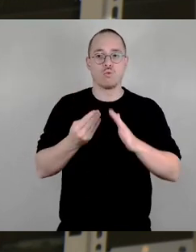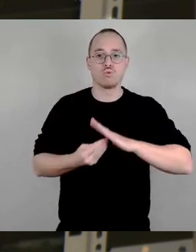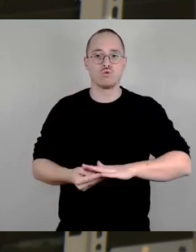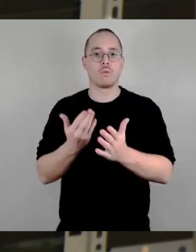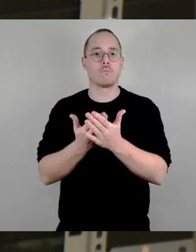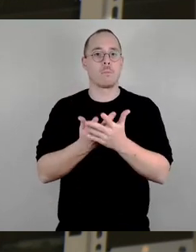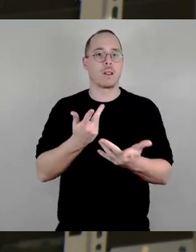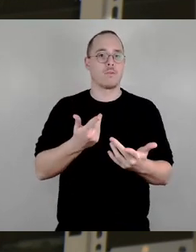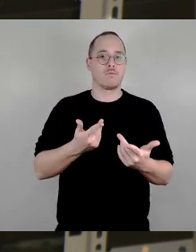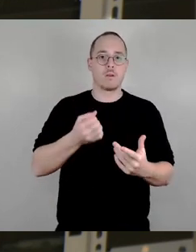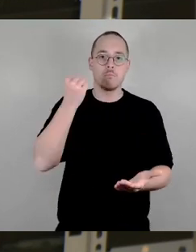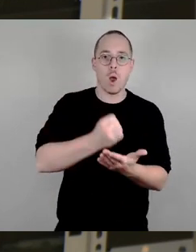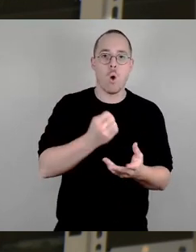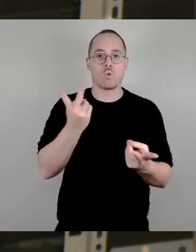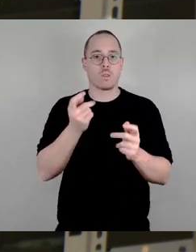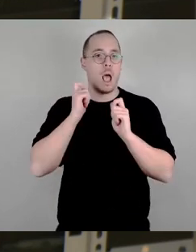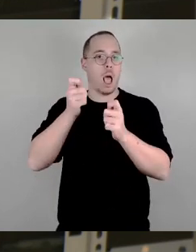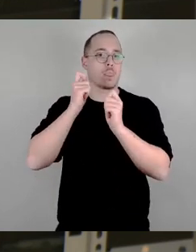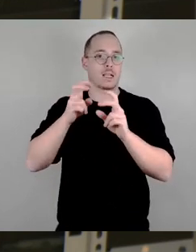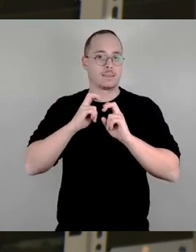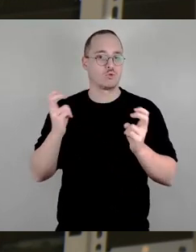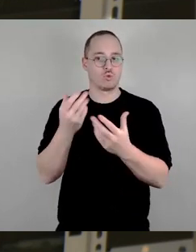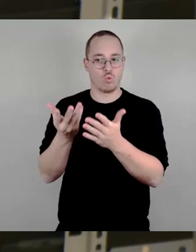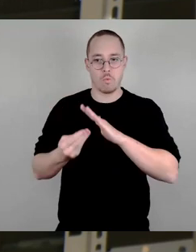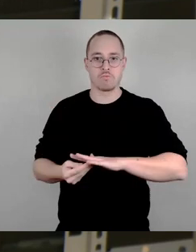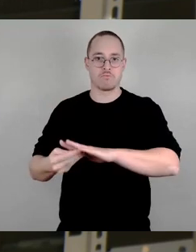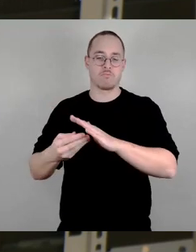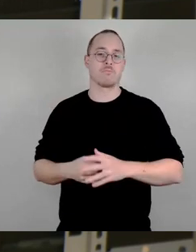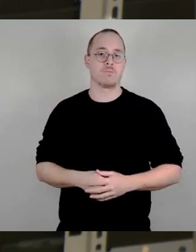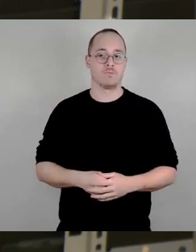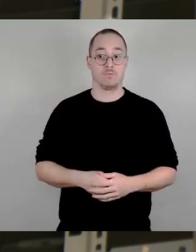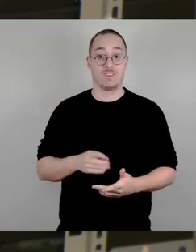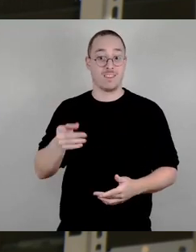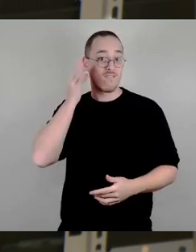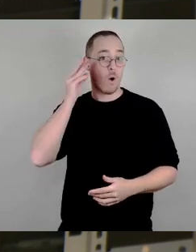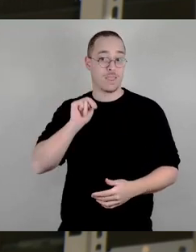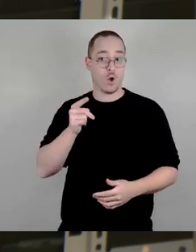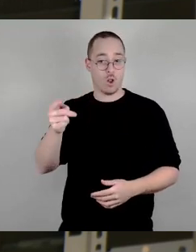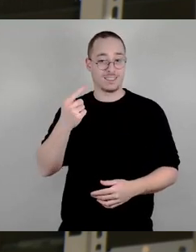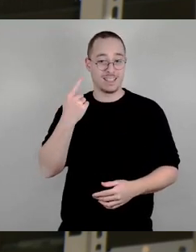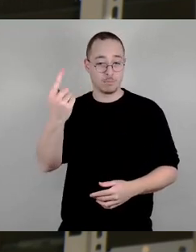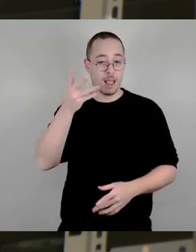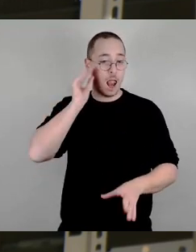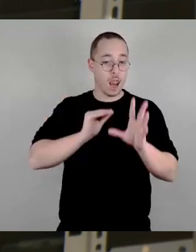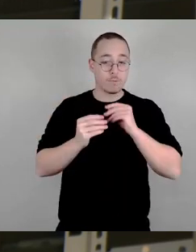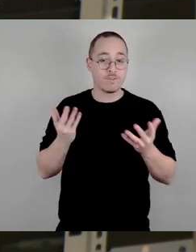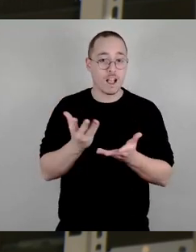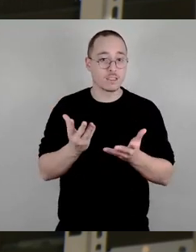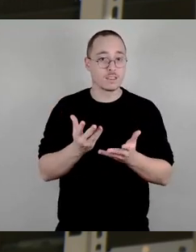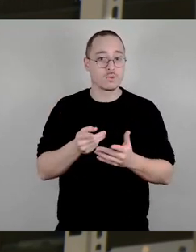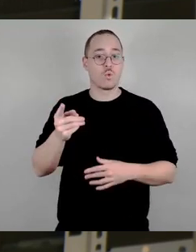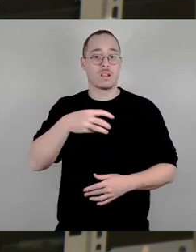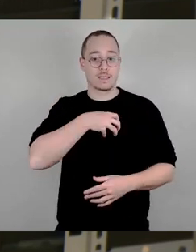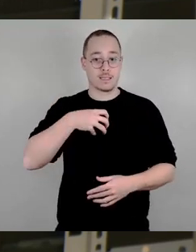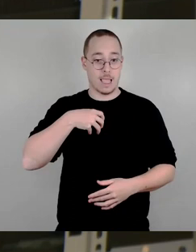Im besonderen Maße erlebt Frau Nicole Dresdner Christinnen und Christen als starke Stütze für Migrantinnen und Organisationen und